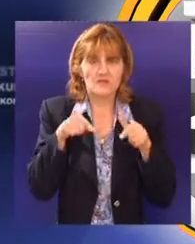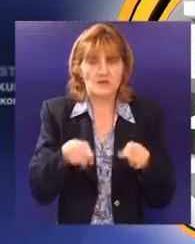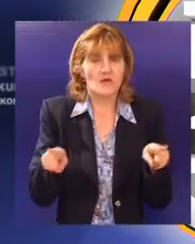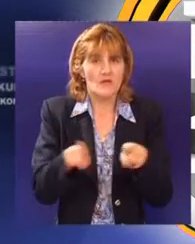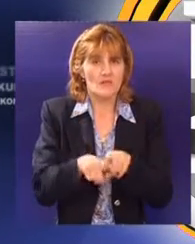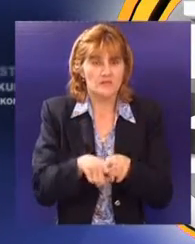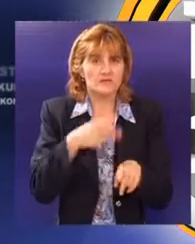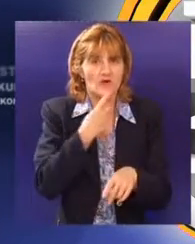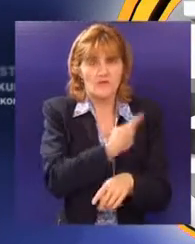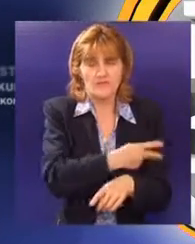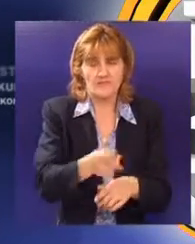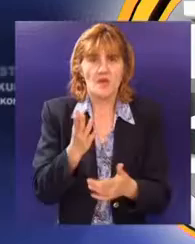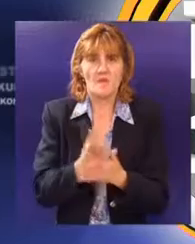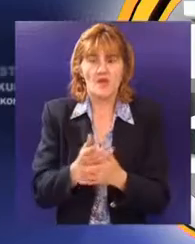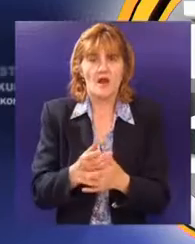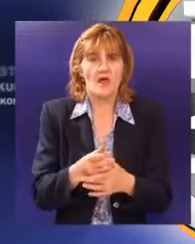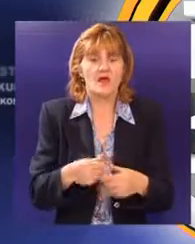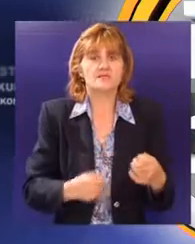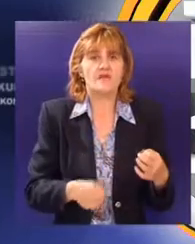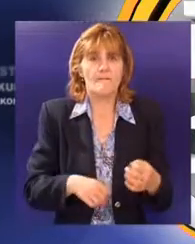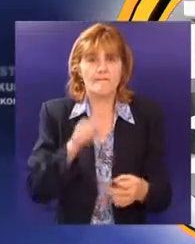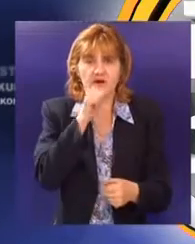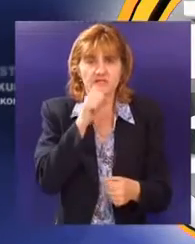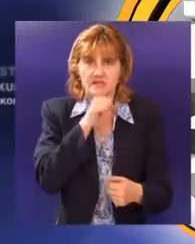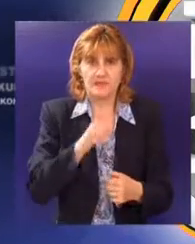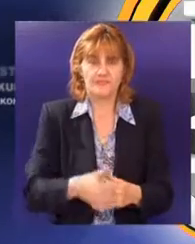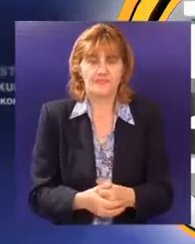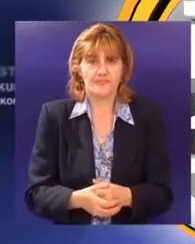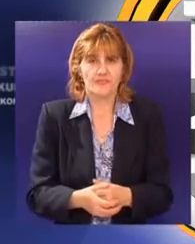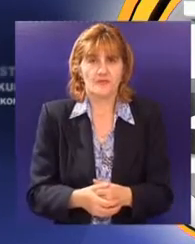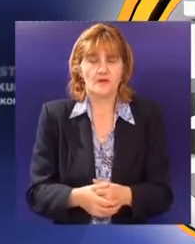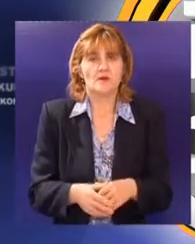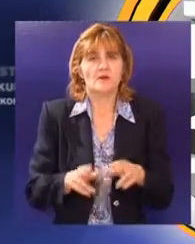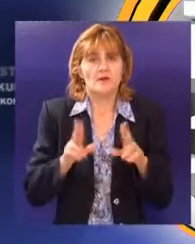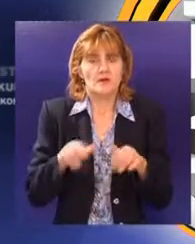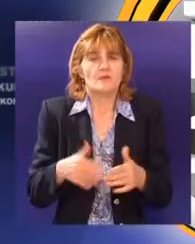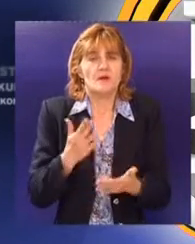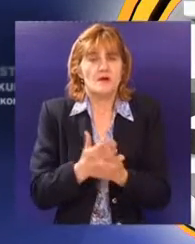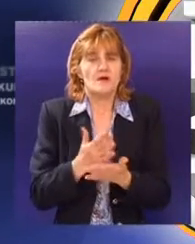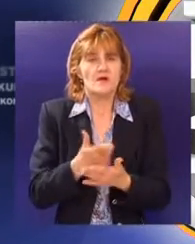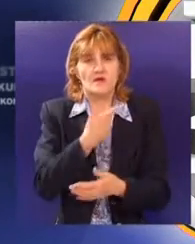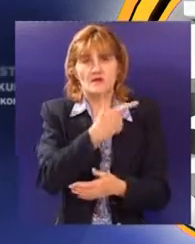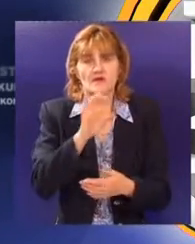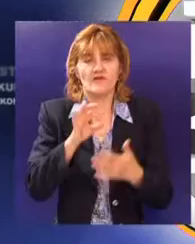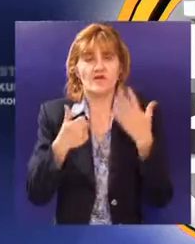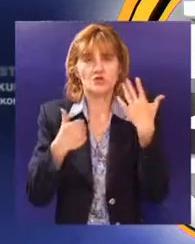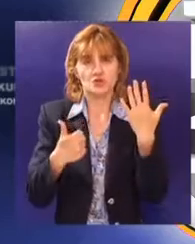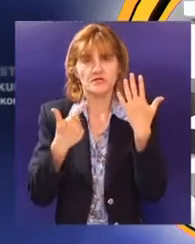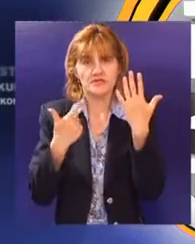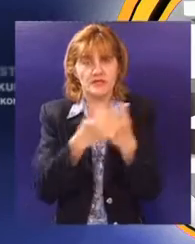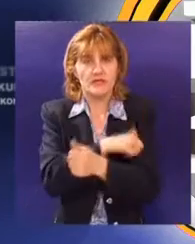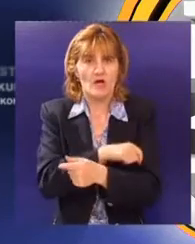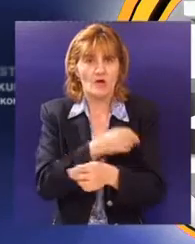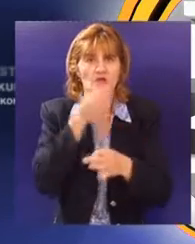vreme posetioce je i zabavljala grupa Sambasa. Pošto imamo jedno istraživanje od 2006. sedme godine